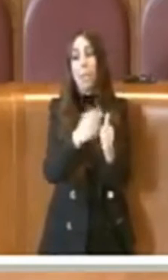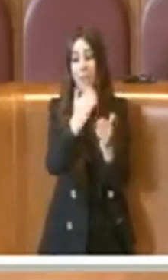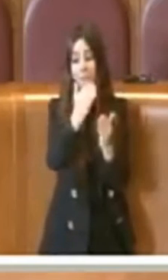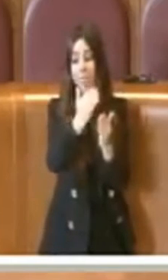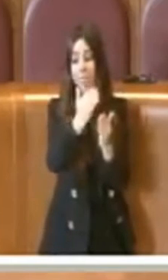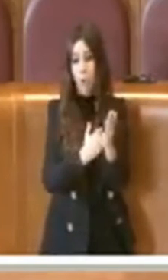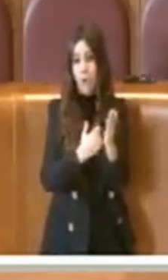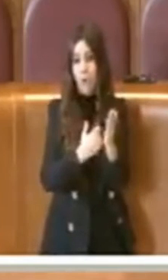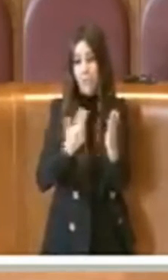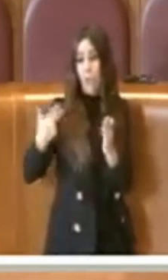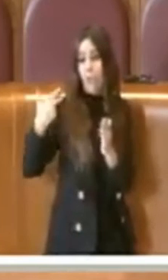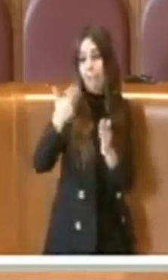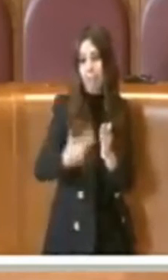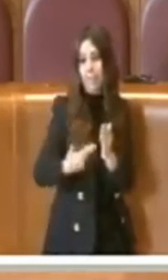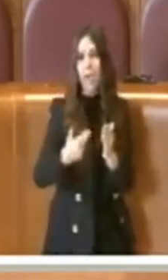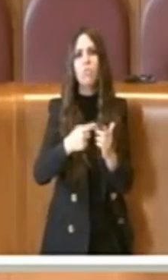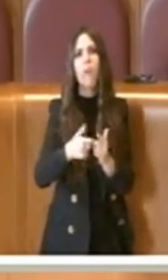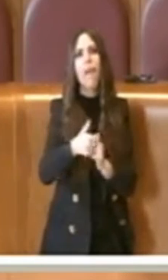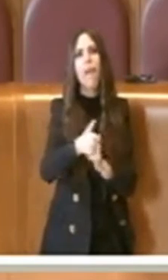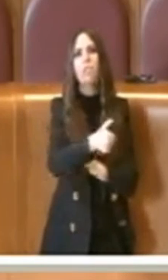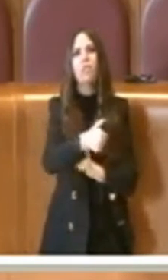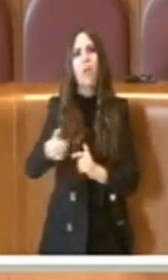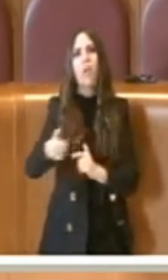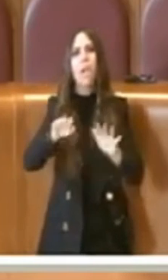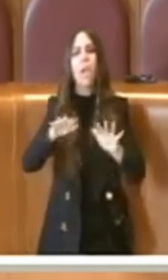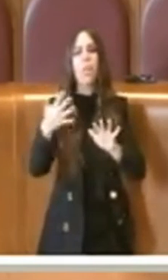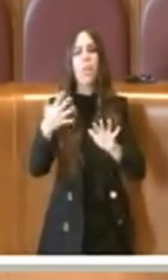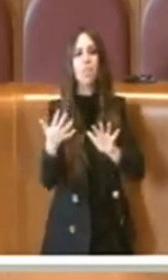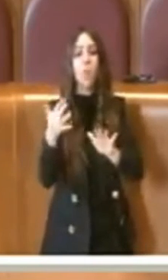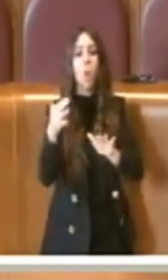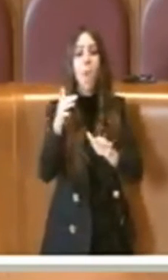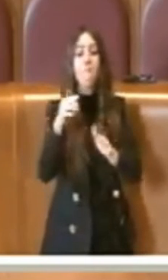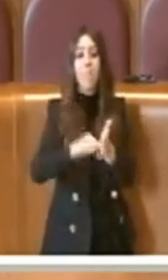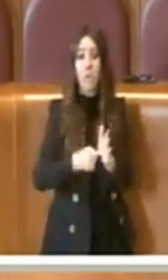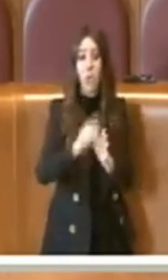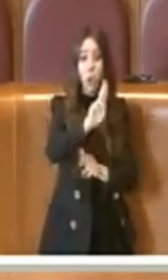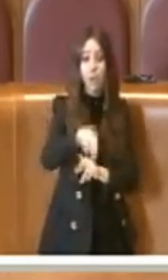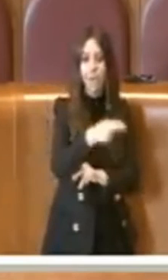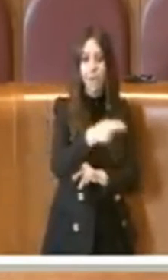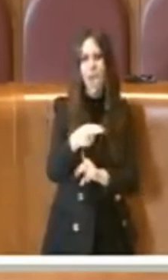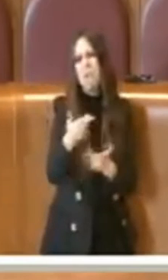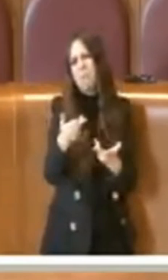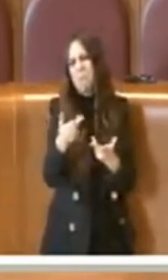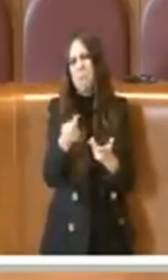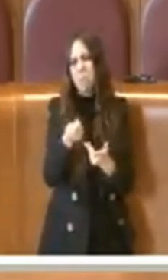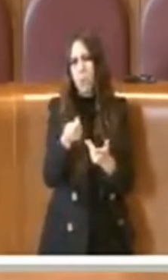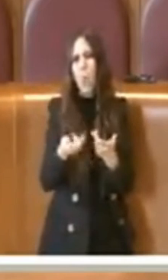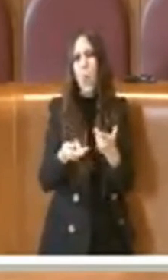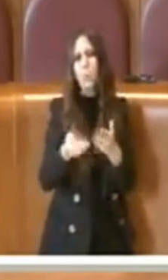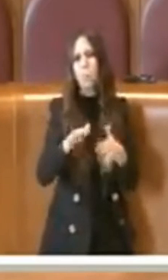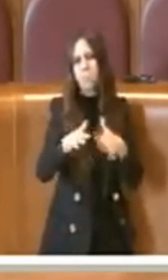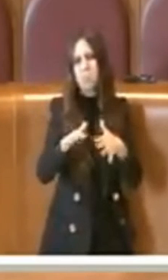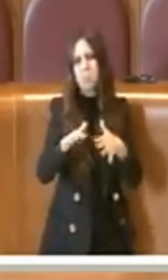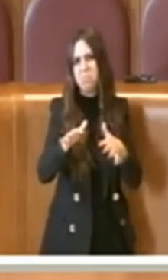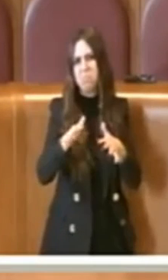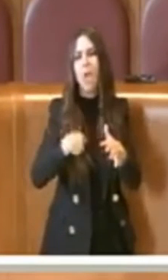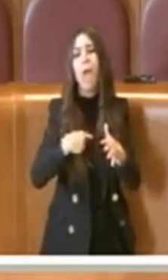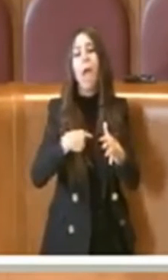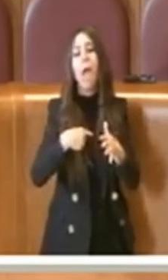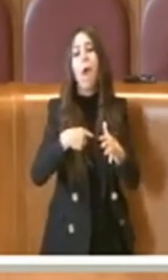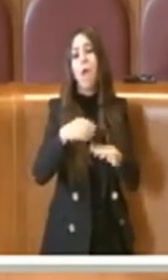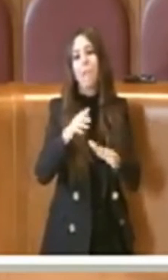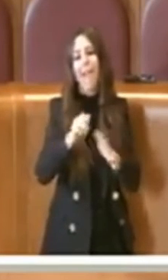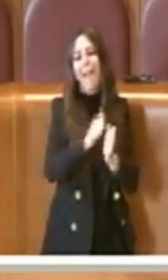triennale ci sono 195 milioni di euro, più forse qualcosa in più con l'emendamento per il primo anno,